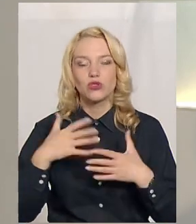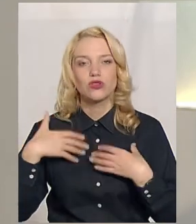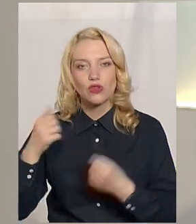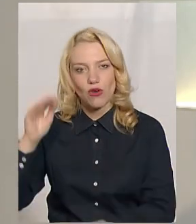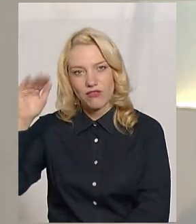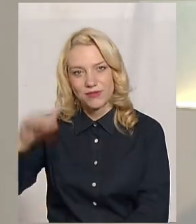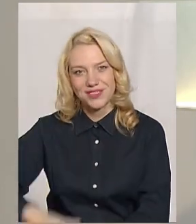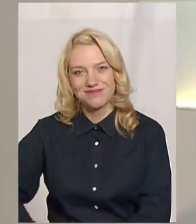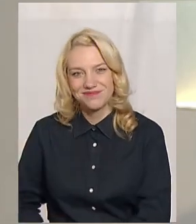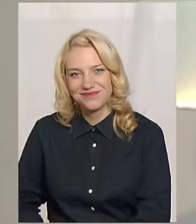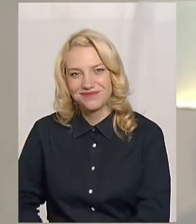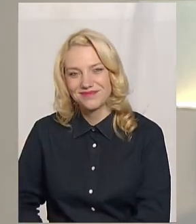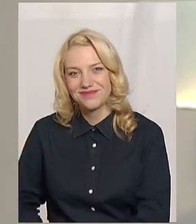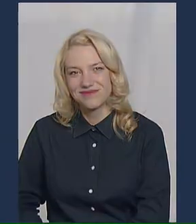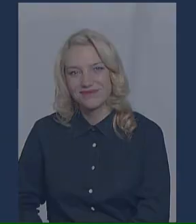вечора. Дякую за перегляд!